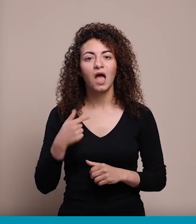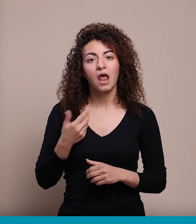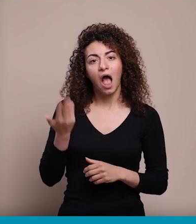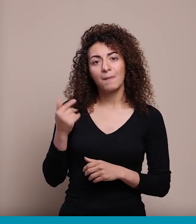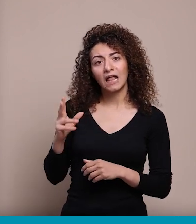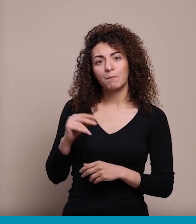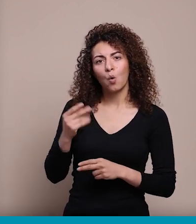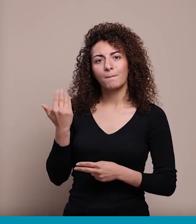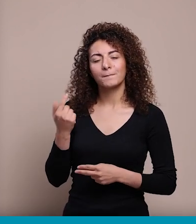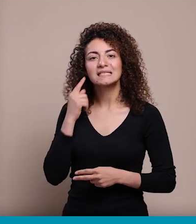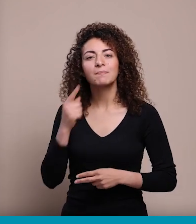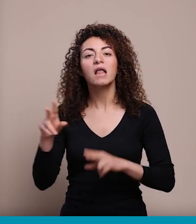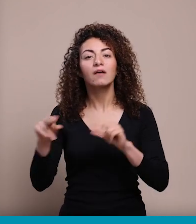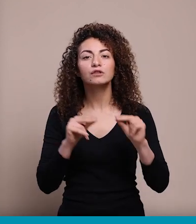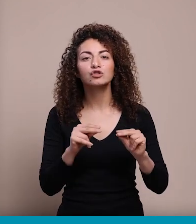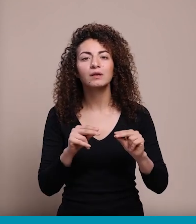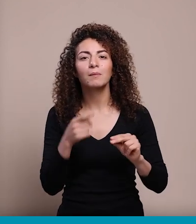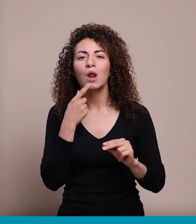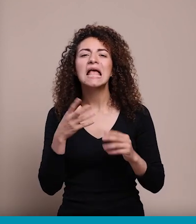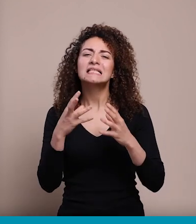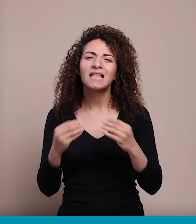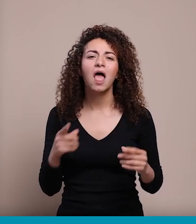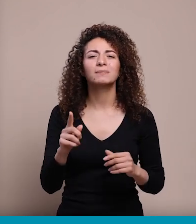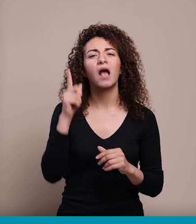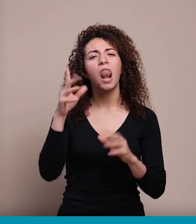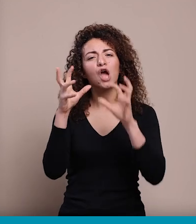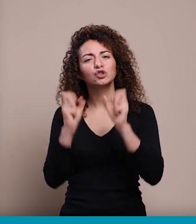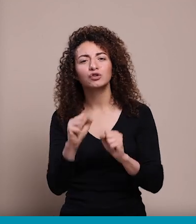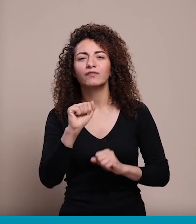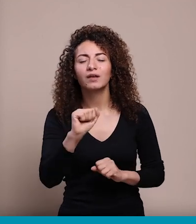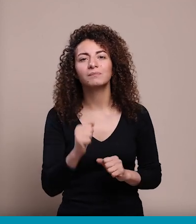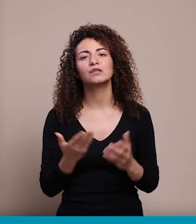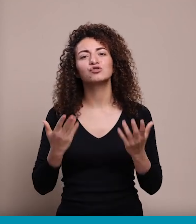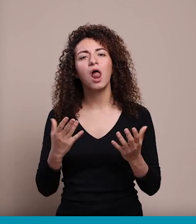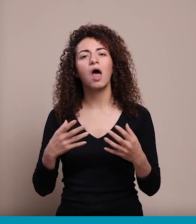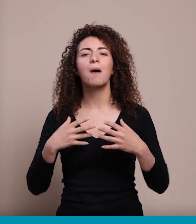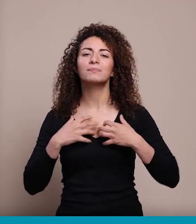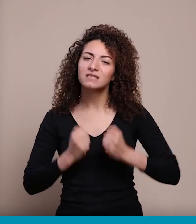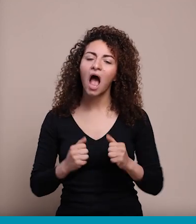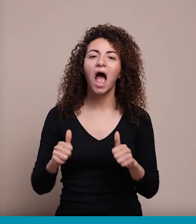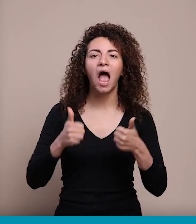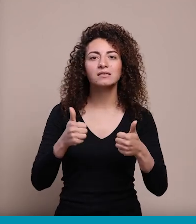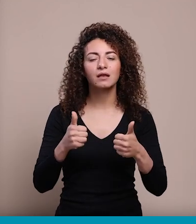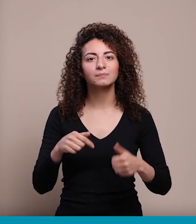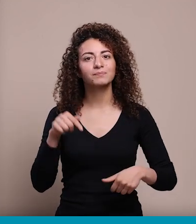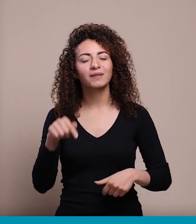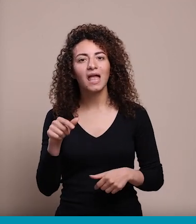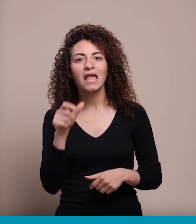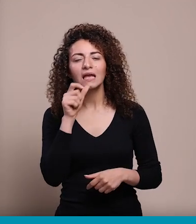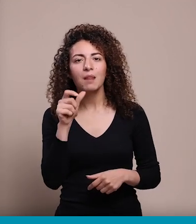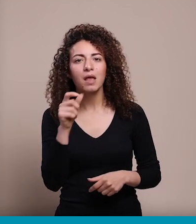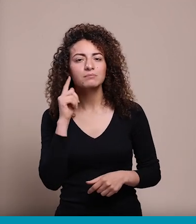سامع نفس العبارة سلامتك و الله يشفيها و إن شاء الله بتشفى و إن شاء الله على سلامة هيدول